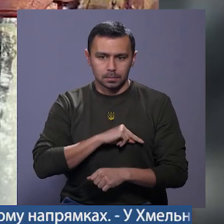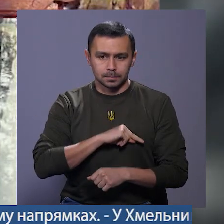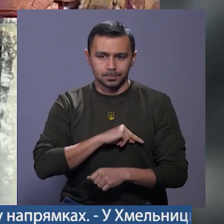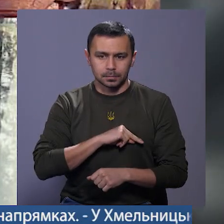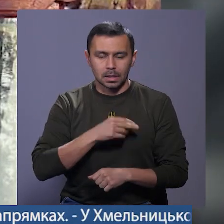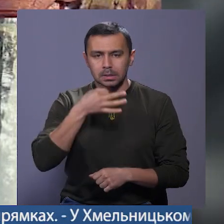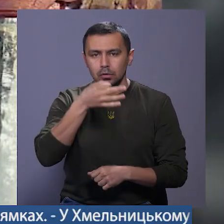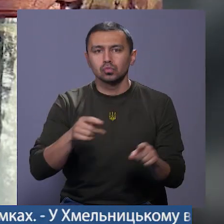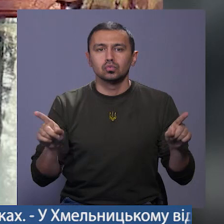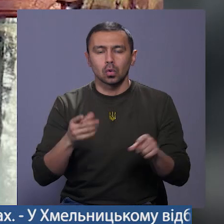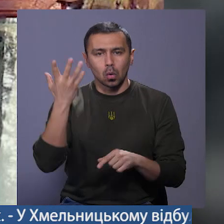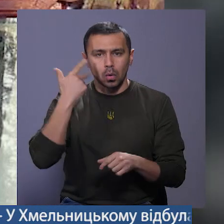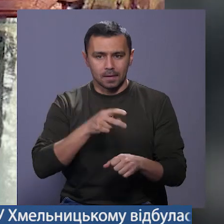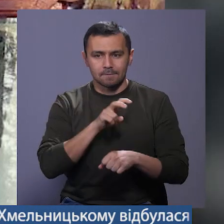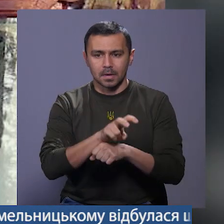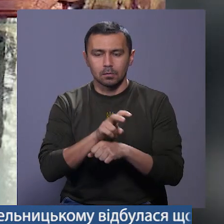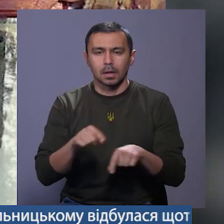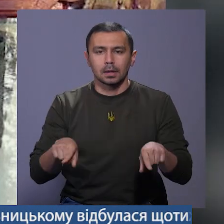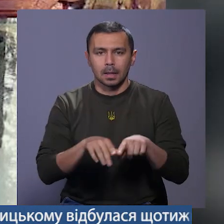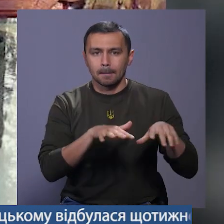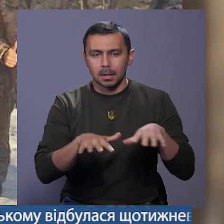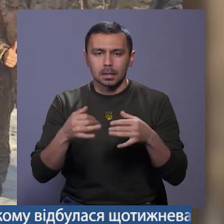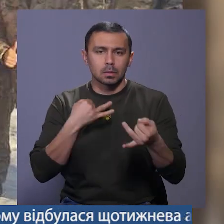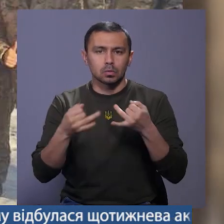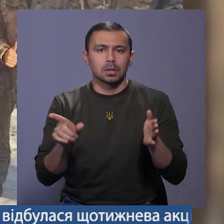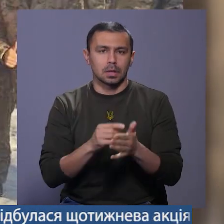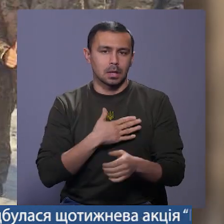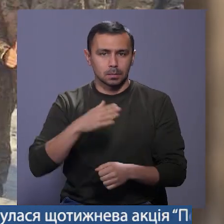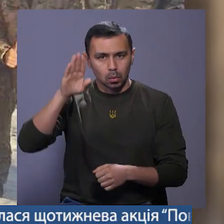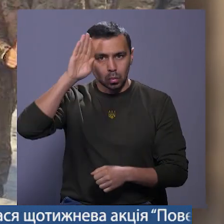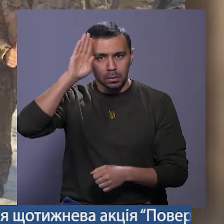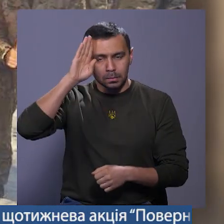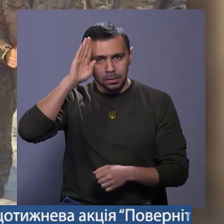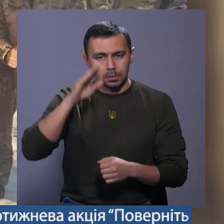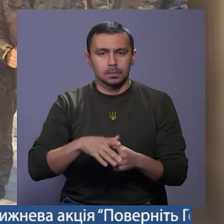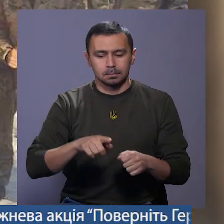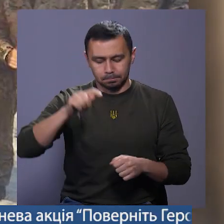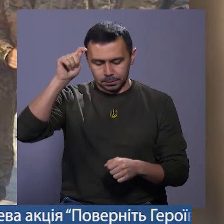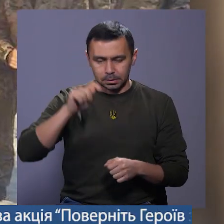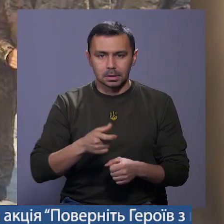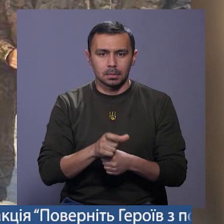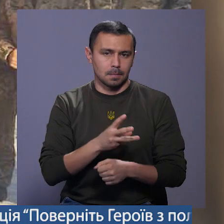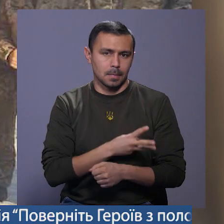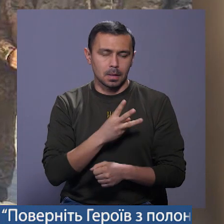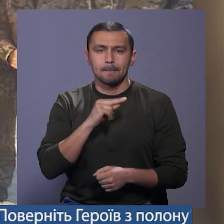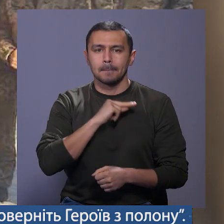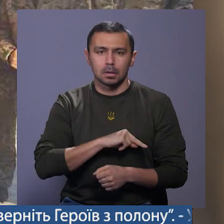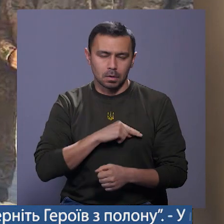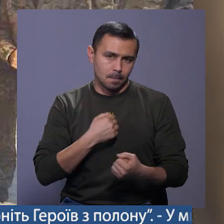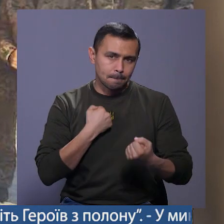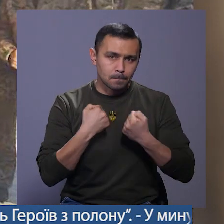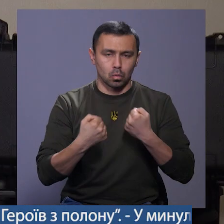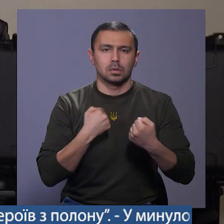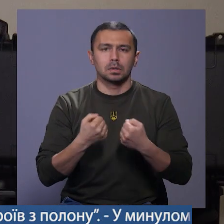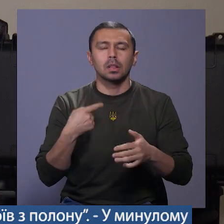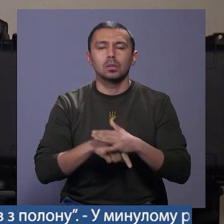Зазначу, що коли відвідуєш такі місця, спілкуєшся з нашими хлопцями, приїжджаєш з більшим бажанням працювати, боротися,